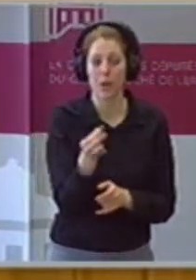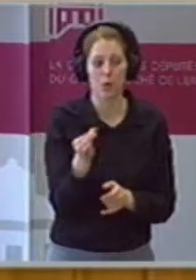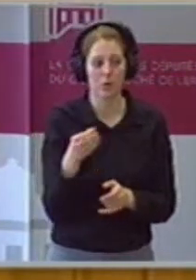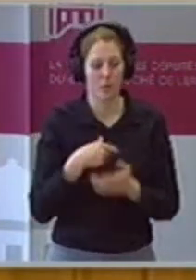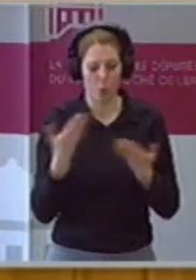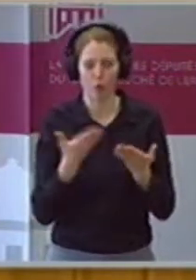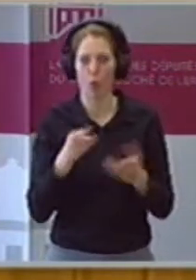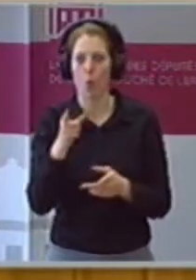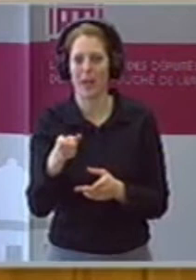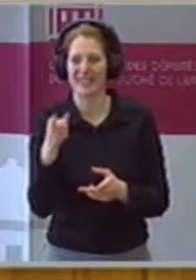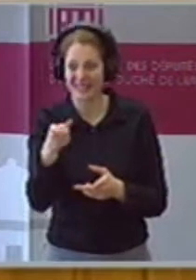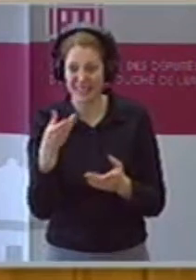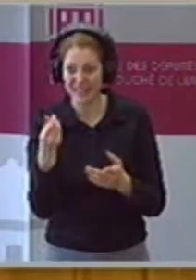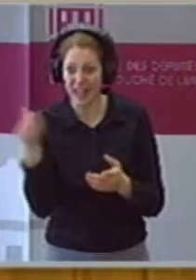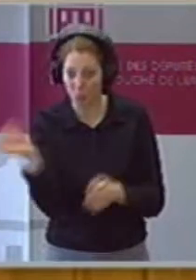Appartement, wie es steht.